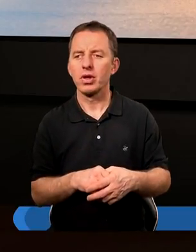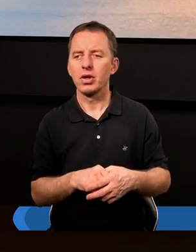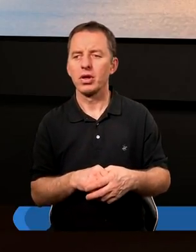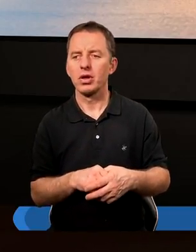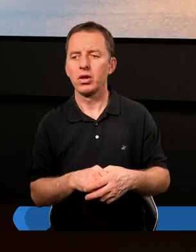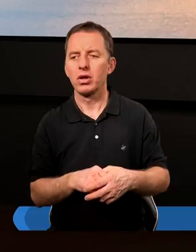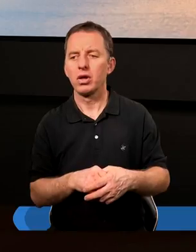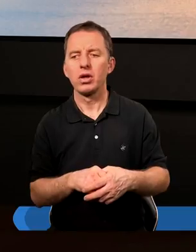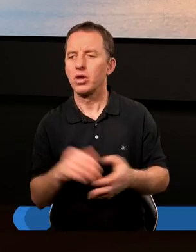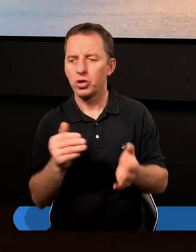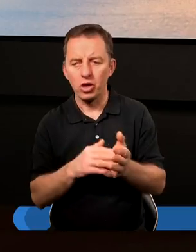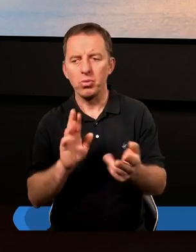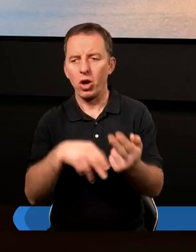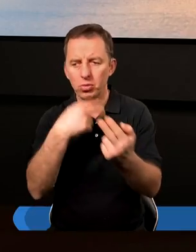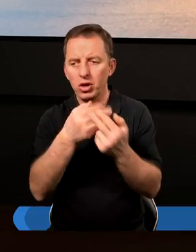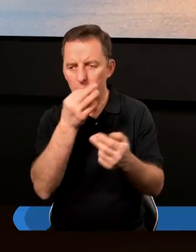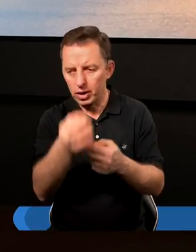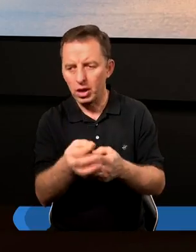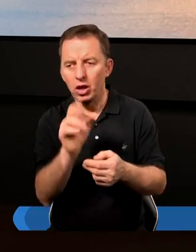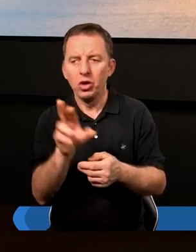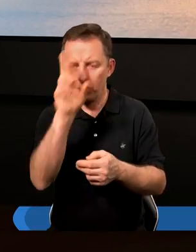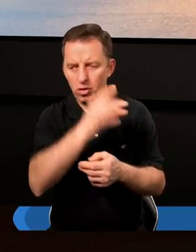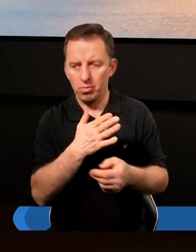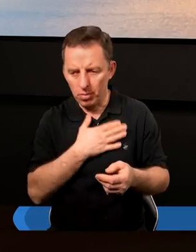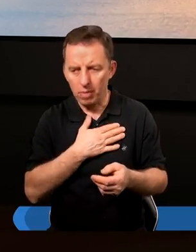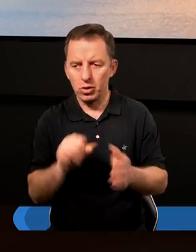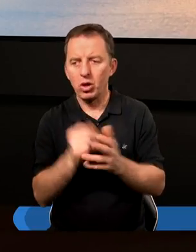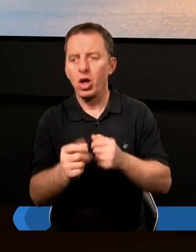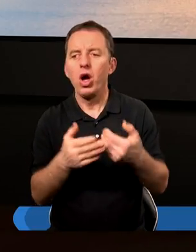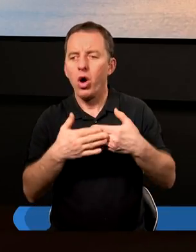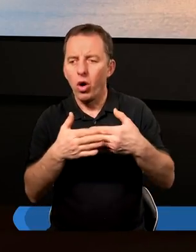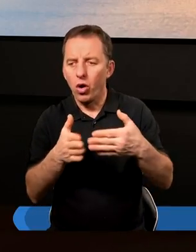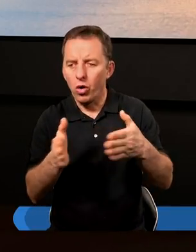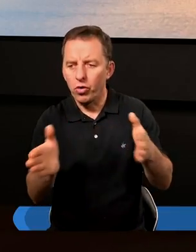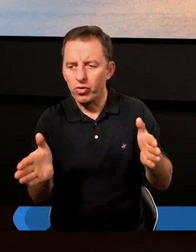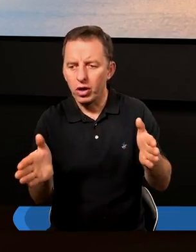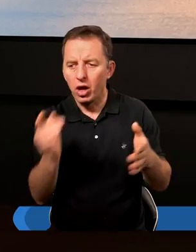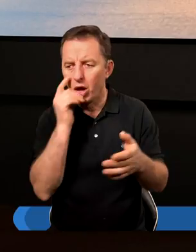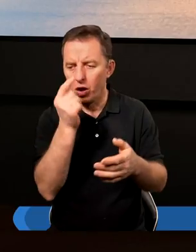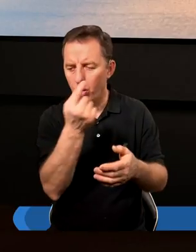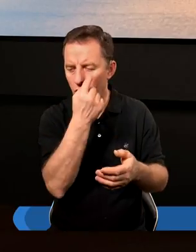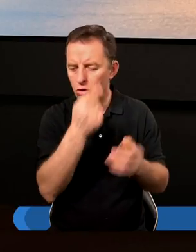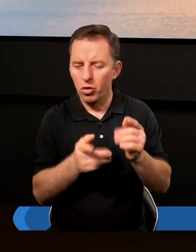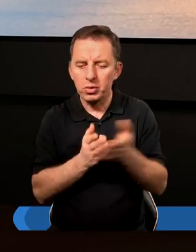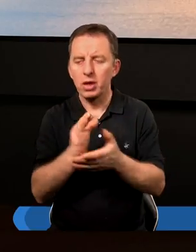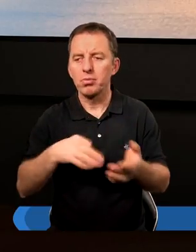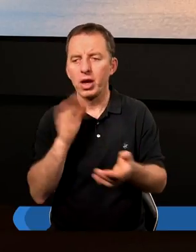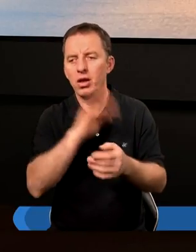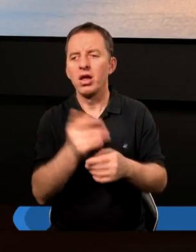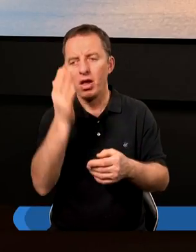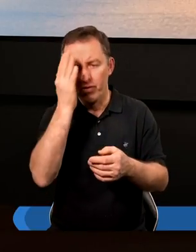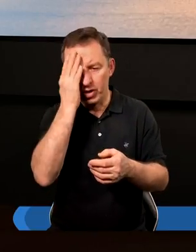Nie trzeba odpowiadać na to pytanie, ale rzeczywiście mamy do czynienia z takim otwieraniem nam oczu przez Pana Boga.